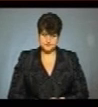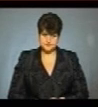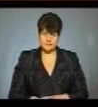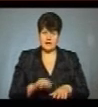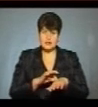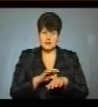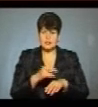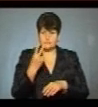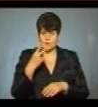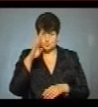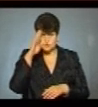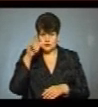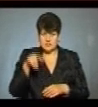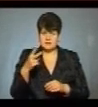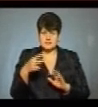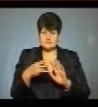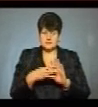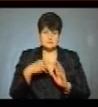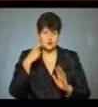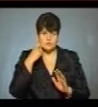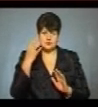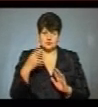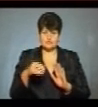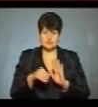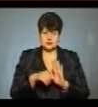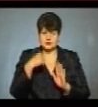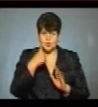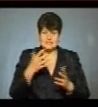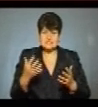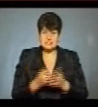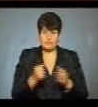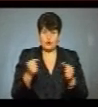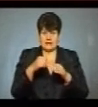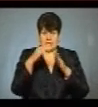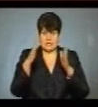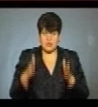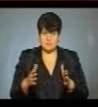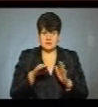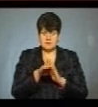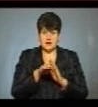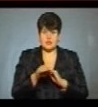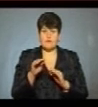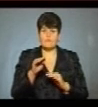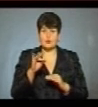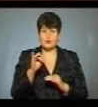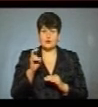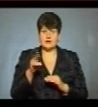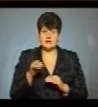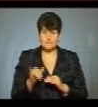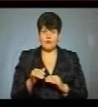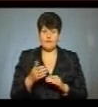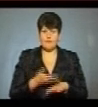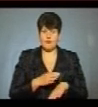чоловіків з Тернопільщини, 28-річного та 46-річного, знайшли в холодильній камері для зберігання фруктів та овочів у Польщі.